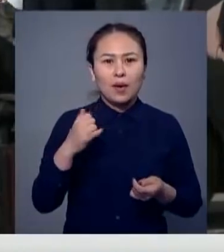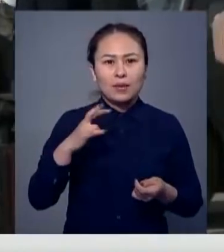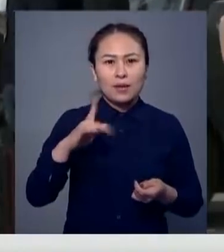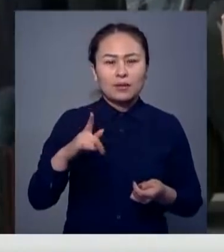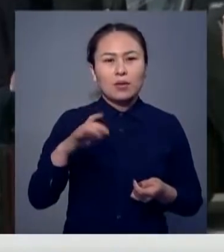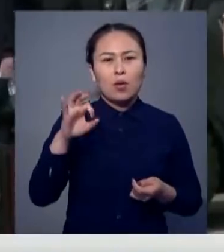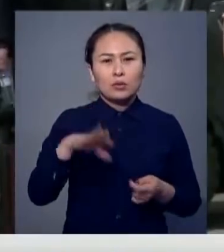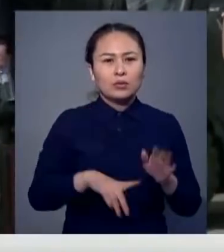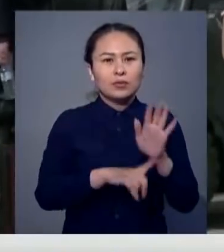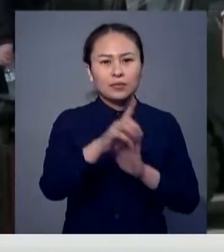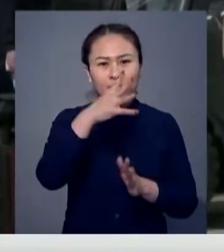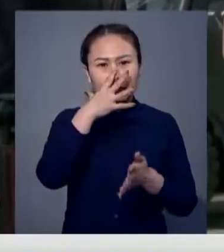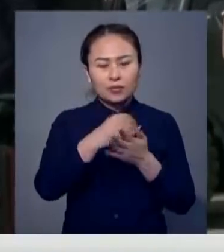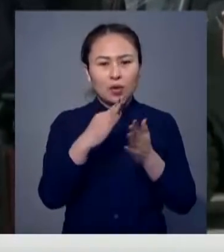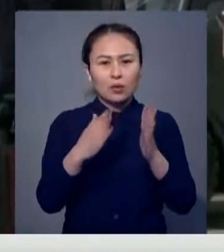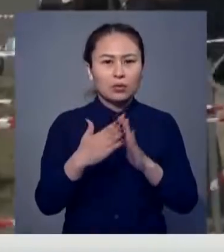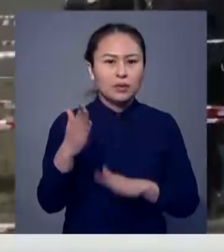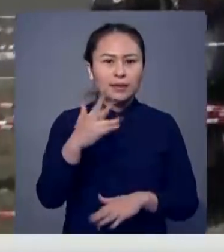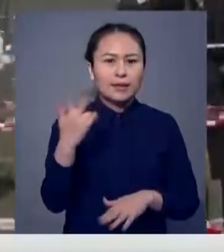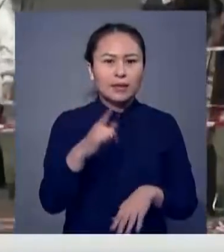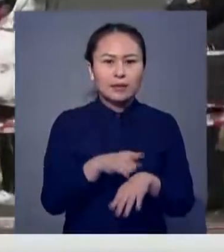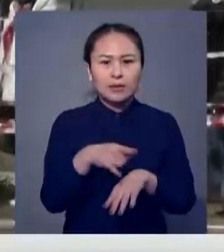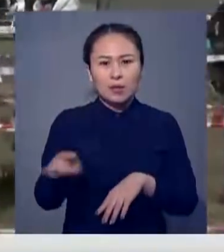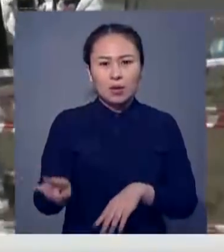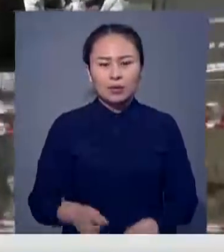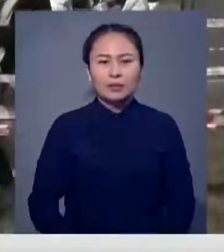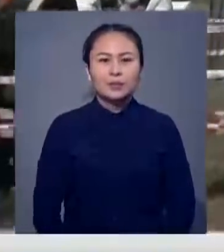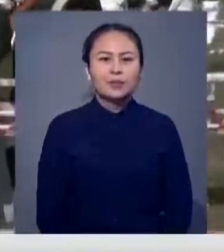ұқайынан өз азаматтарын қайтару бойынша үшінші рейсі.